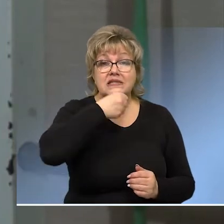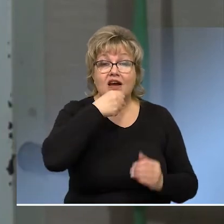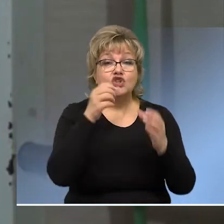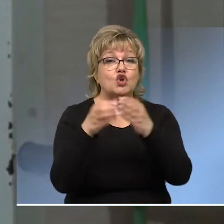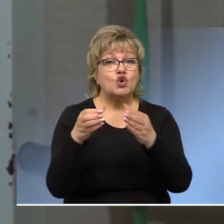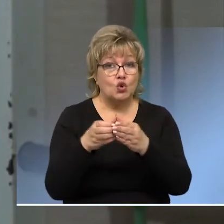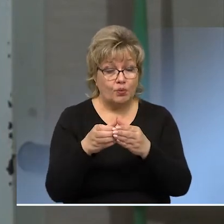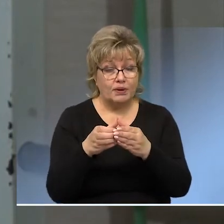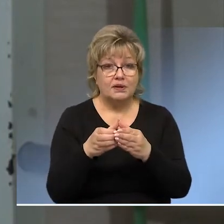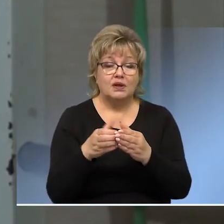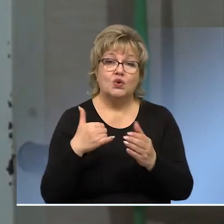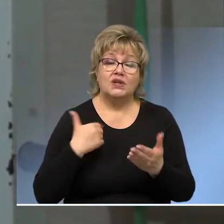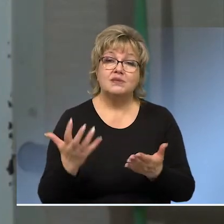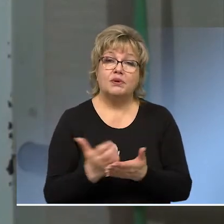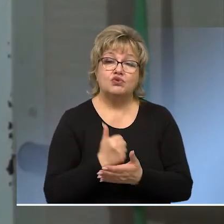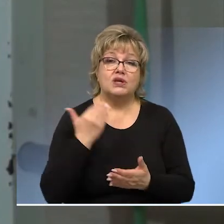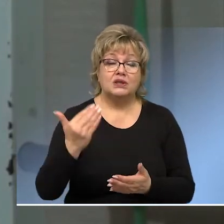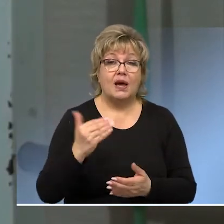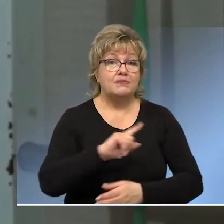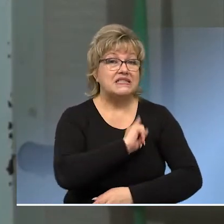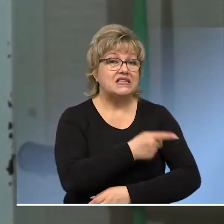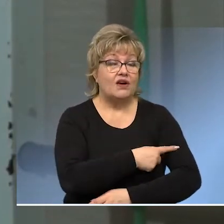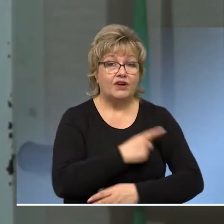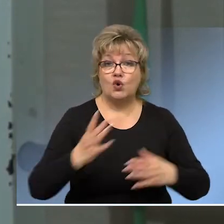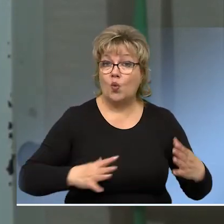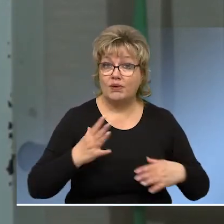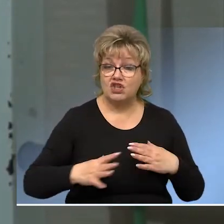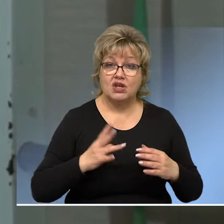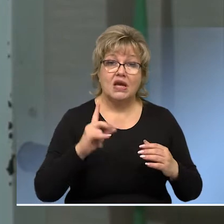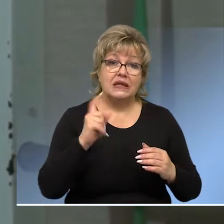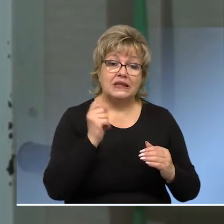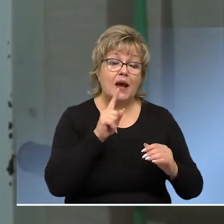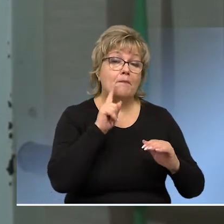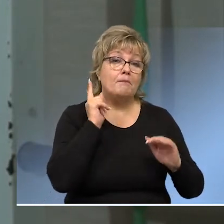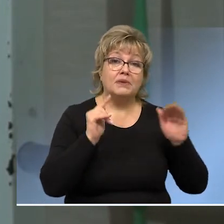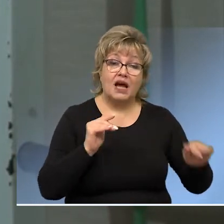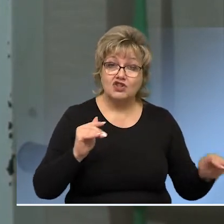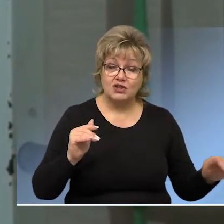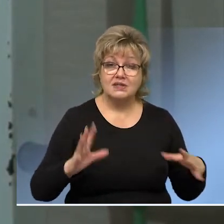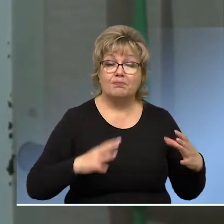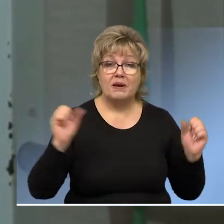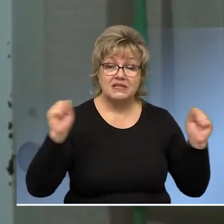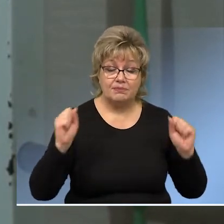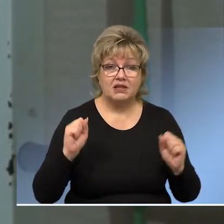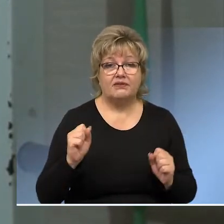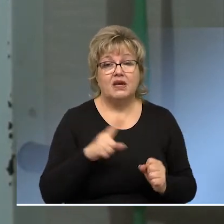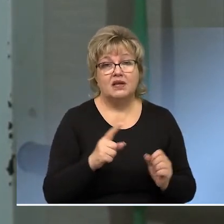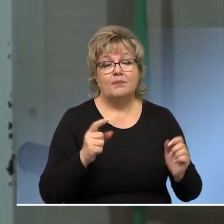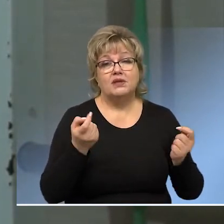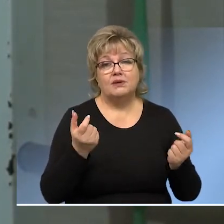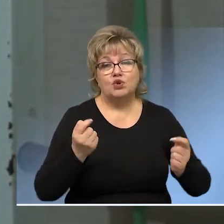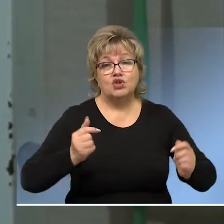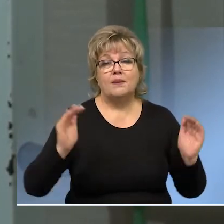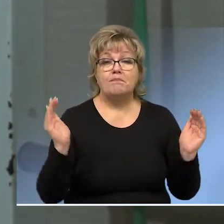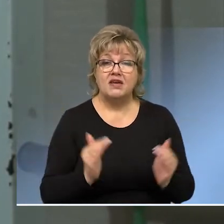групп лиц, да, у нас получается, там более силовые упражнения идут. Для более младших спортсменов, как бы,